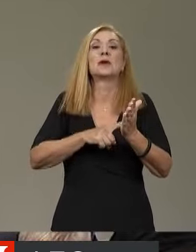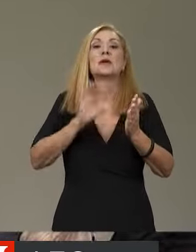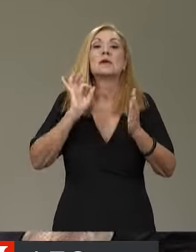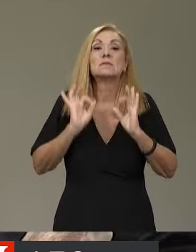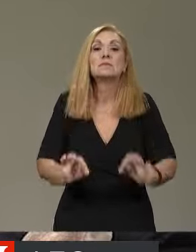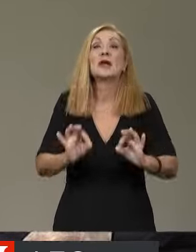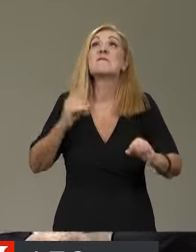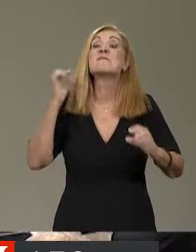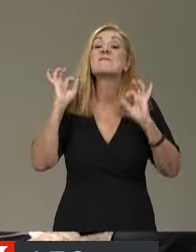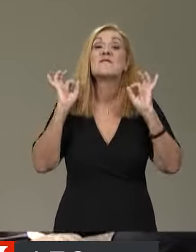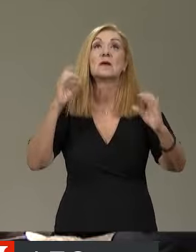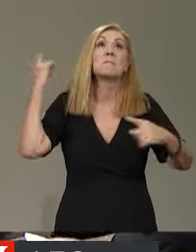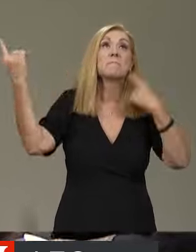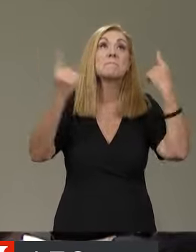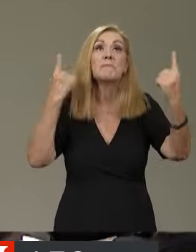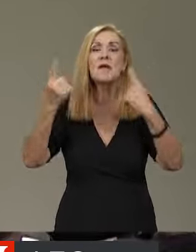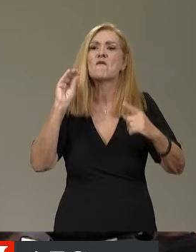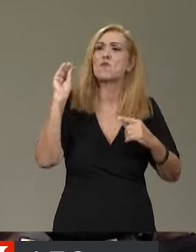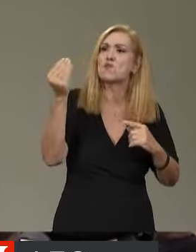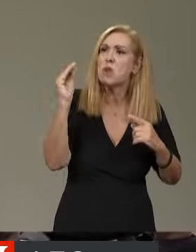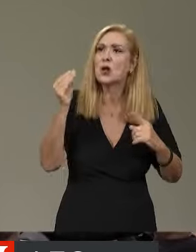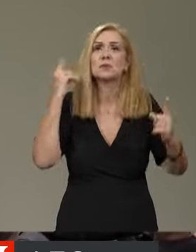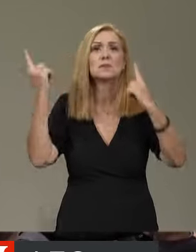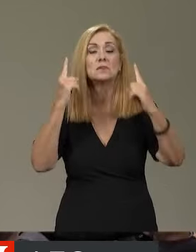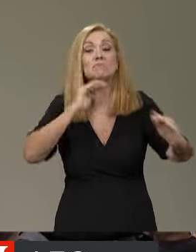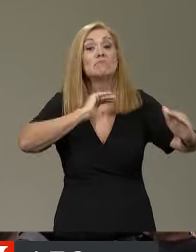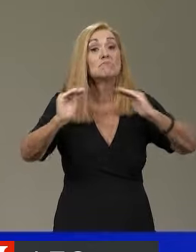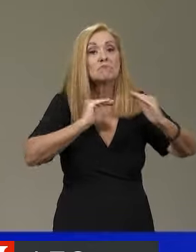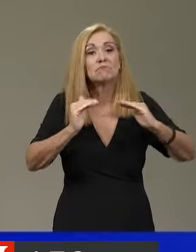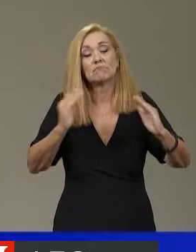απαράμυλου φυσικού και πολιτιστικού περιβάλλοντος της χώρας μας. Άλλωστε,